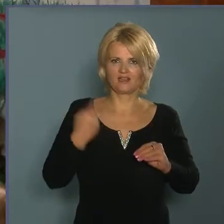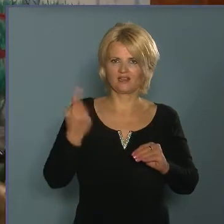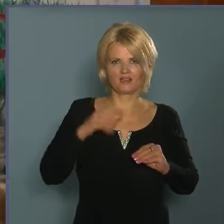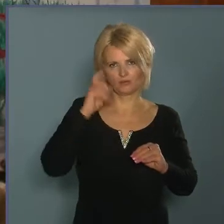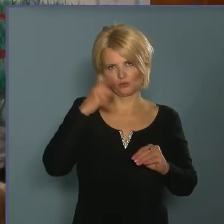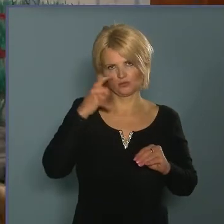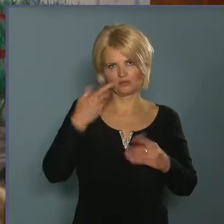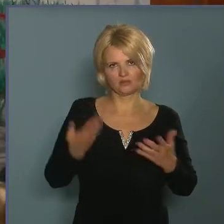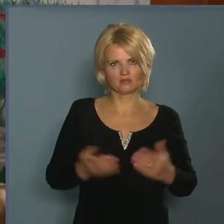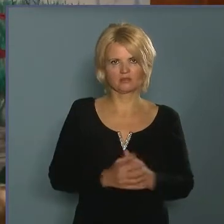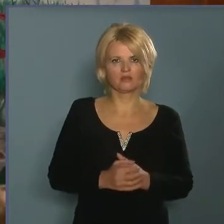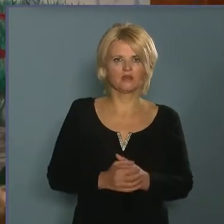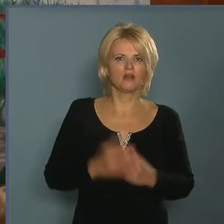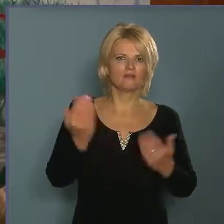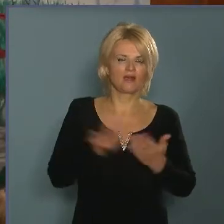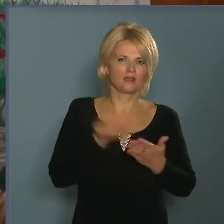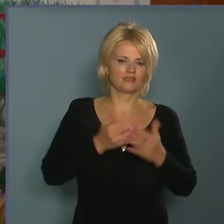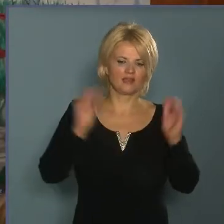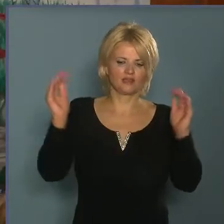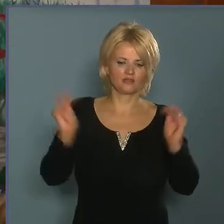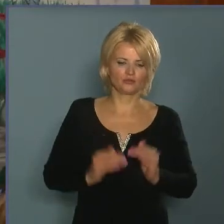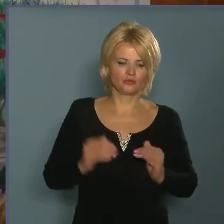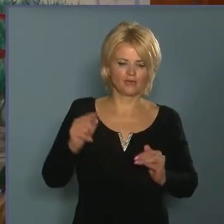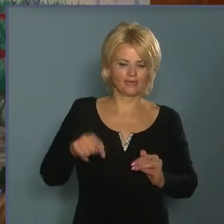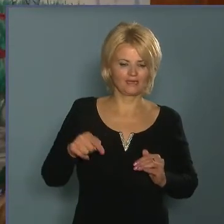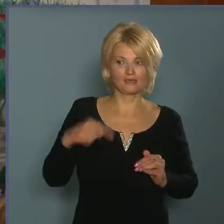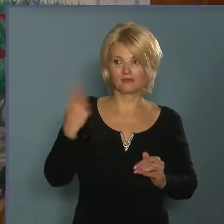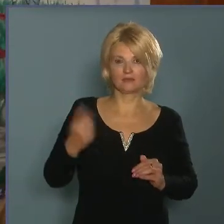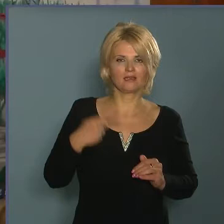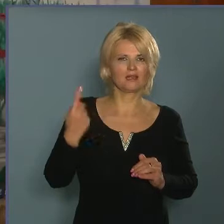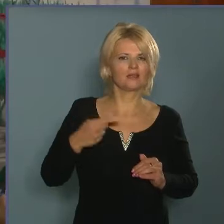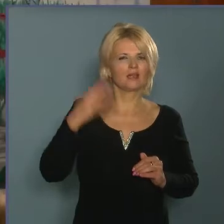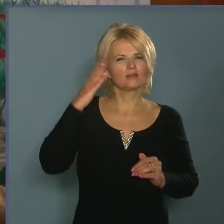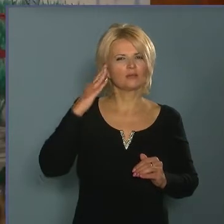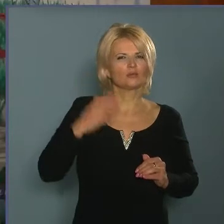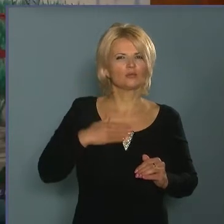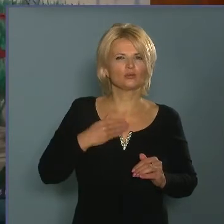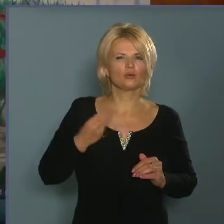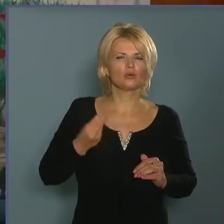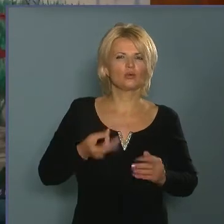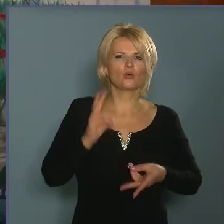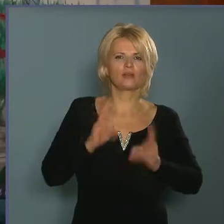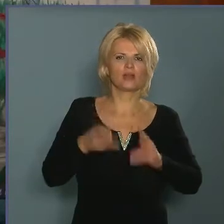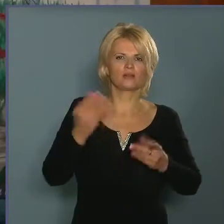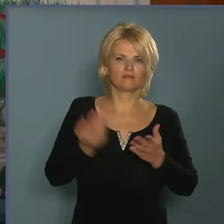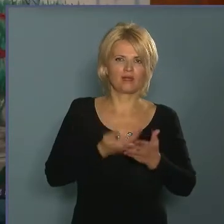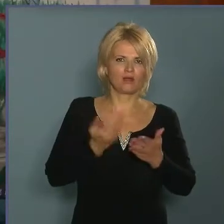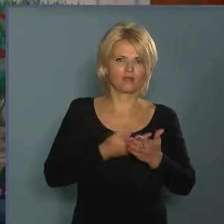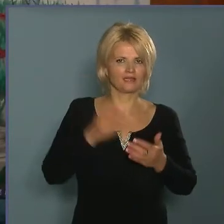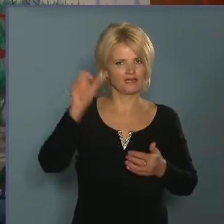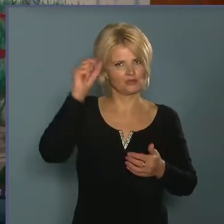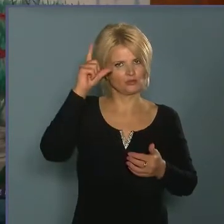igénye egyre jobban csökkent, és ezért itt volt egy terem, amivel hirtelen nem tudtunk mit kezdeni, ötleteltünk, hogy vajon mi lenne a jó, és ez az ötlet